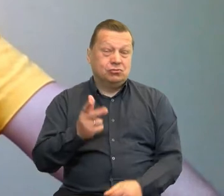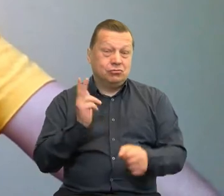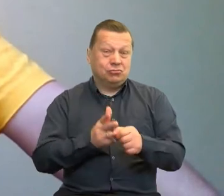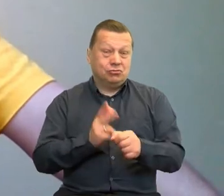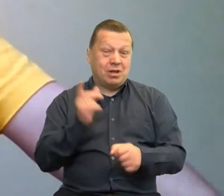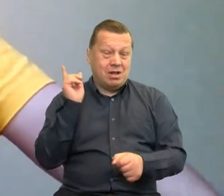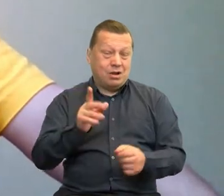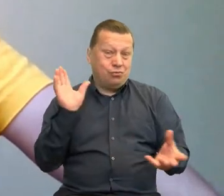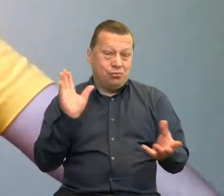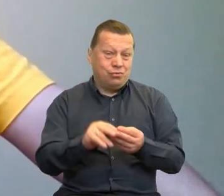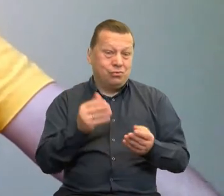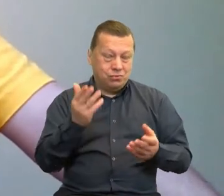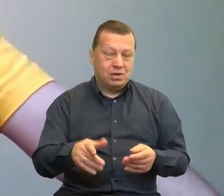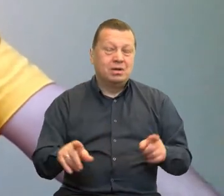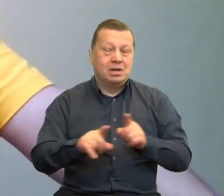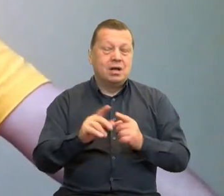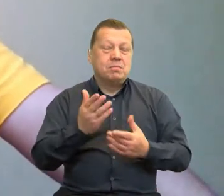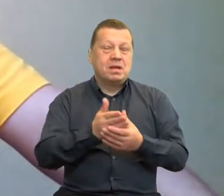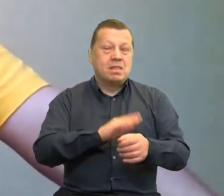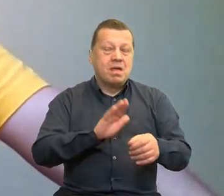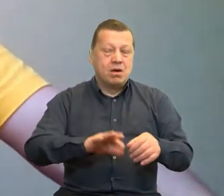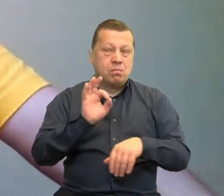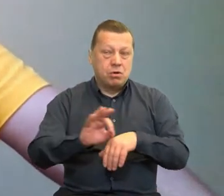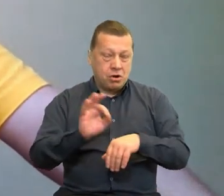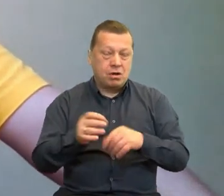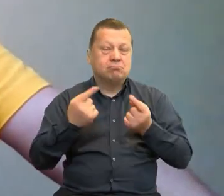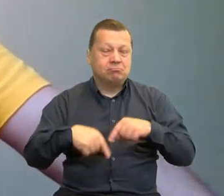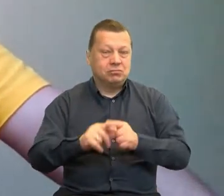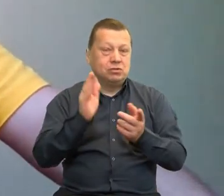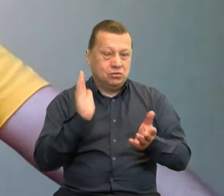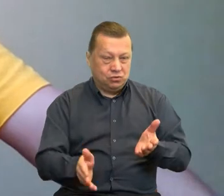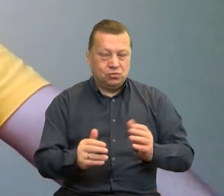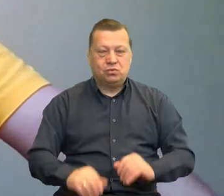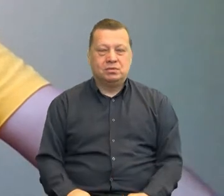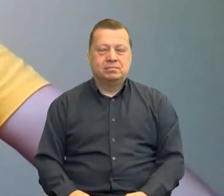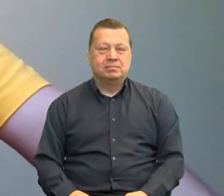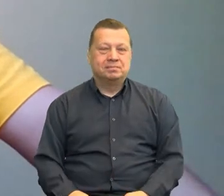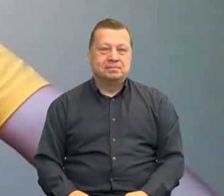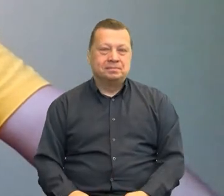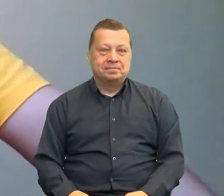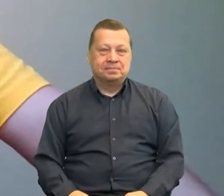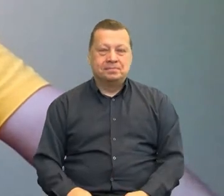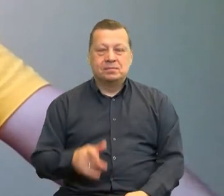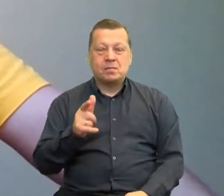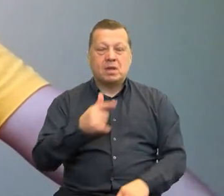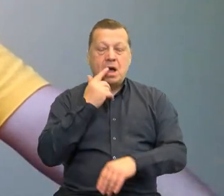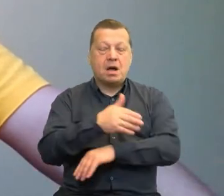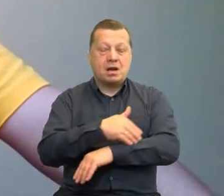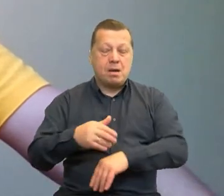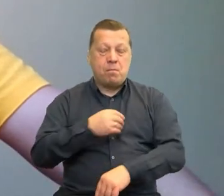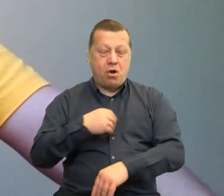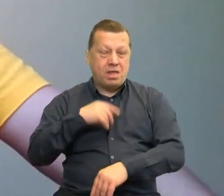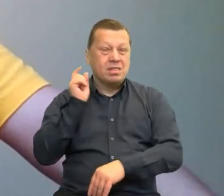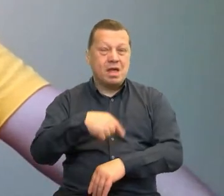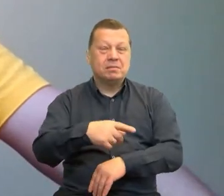Dużo projektów, naprawdę dużo też międzynarodowych realizujemy, realizowaliśmy. Tu na tym pograniczu polsko-niemieckim